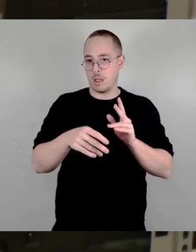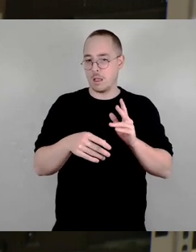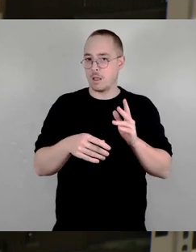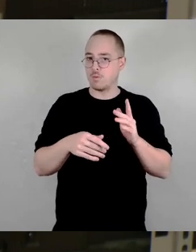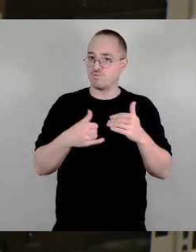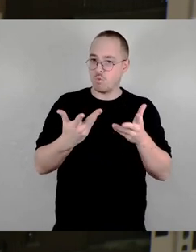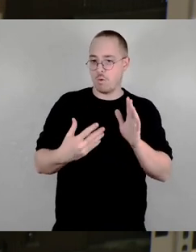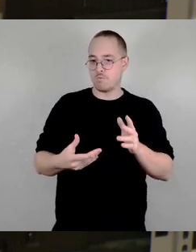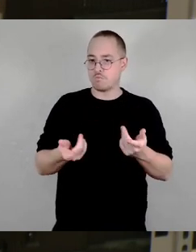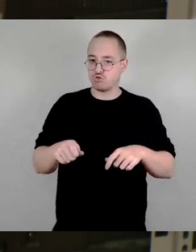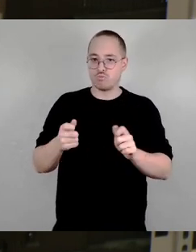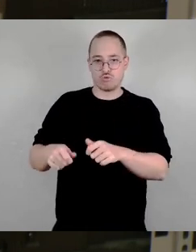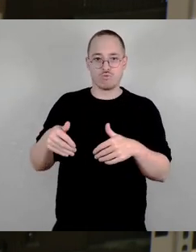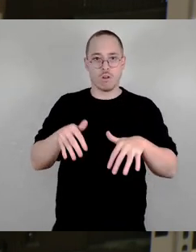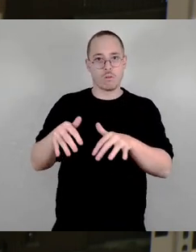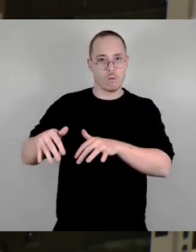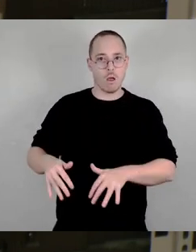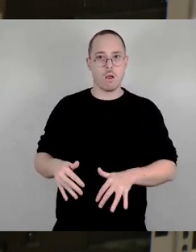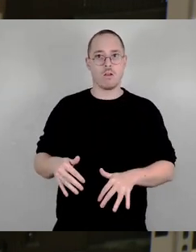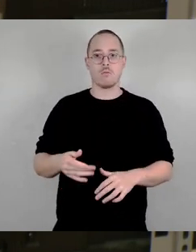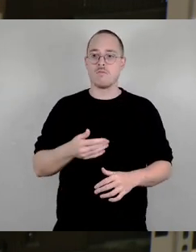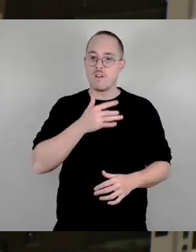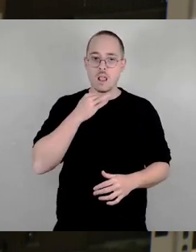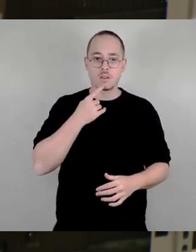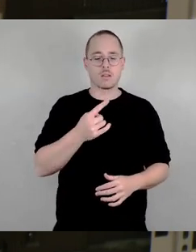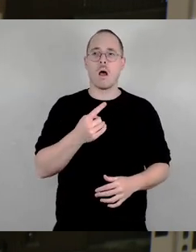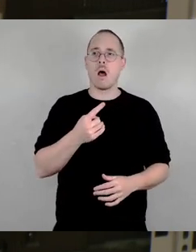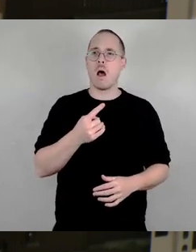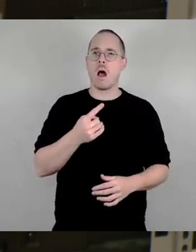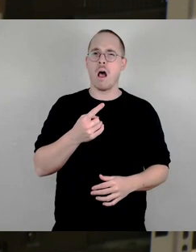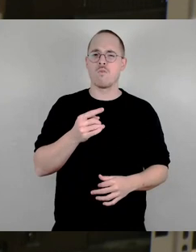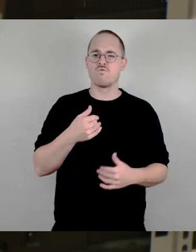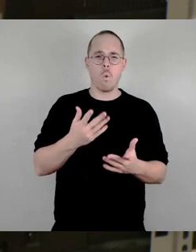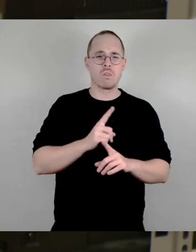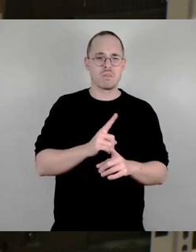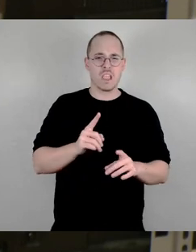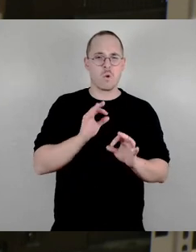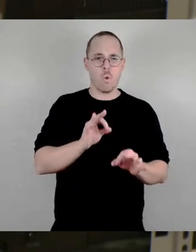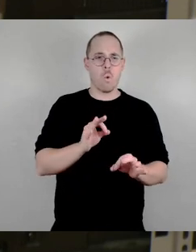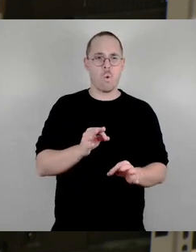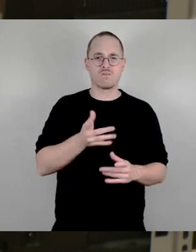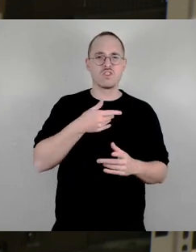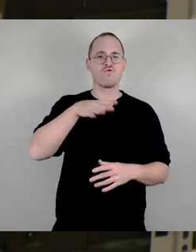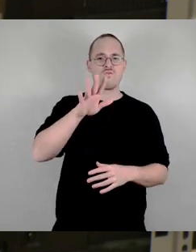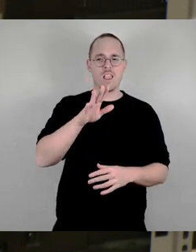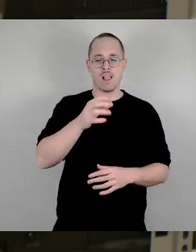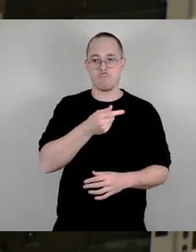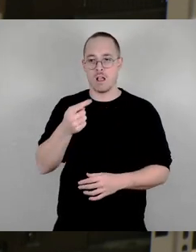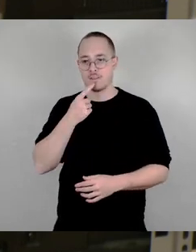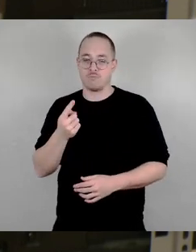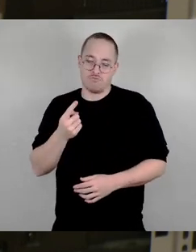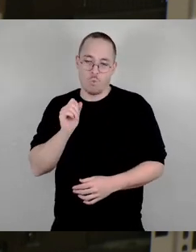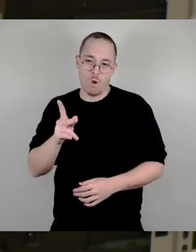vielen anderen Menschen gehen sie nicht weit genug. Es bleibt aber der Fakt, dass wir uns alle daran halten müssen und sie,